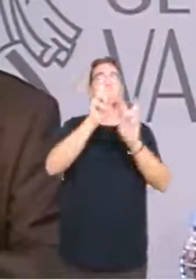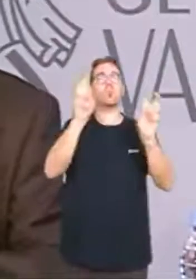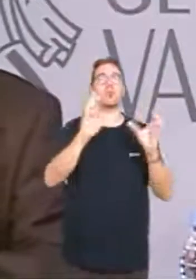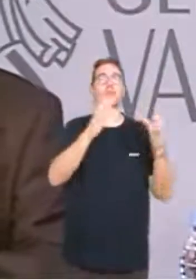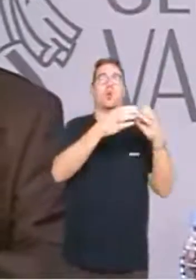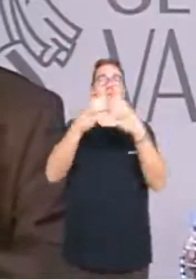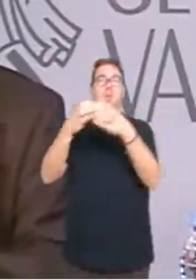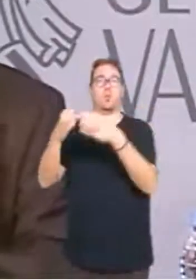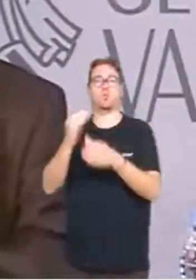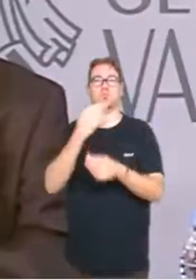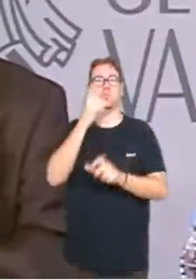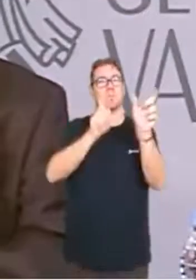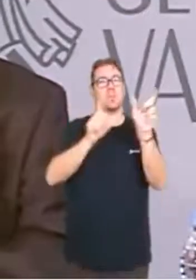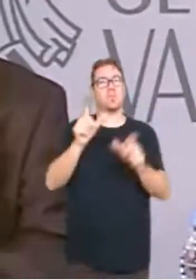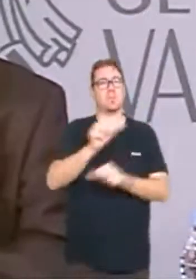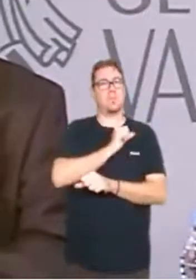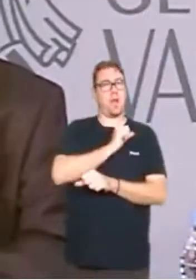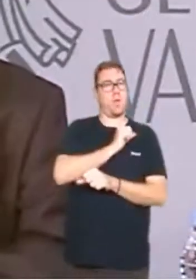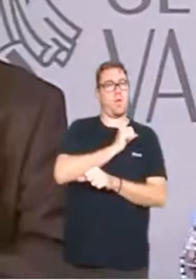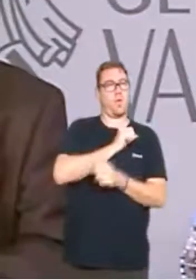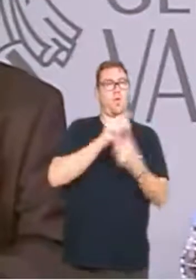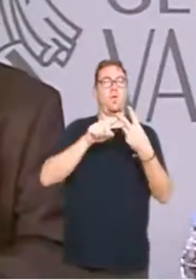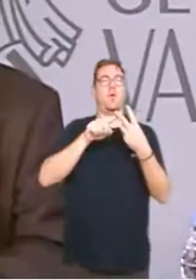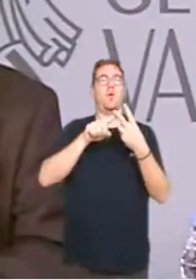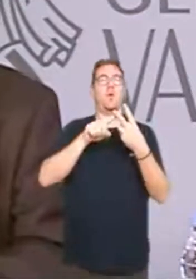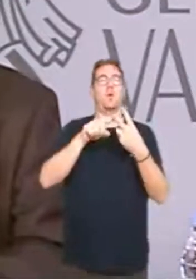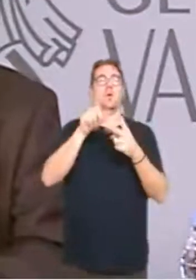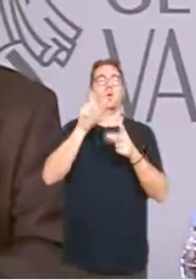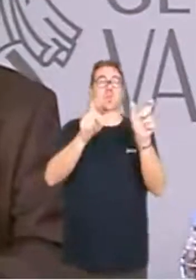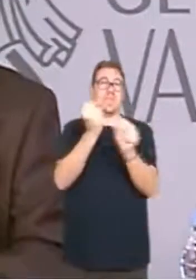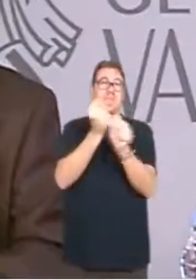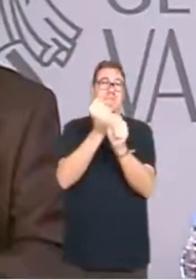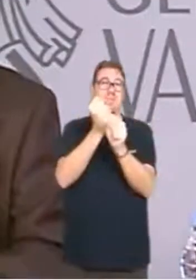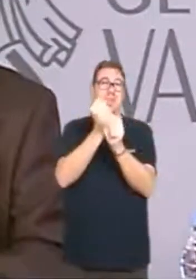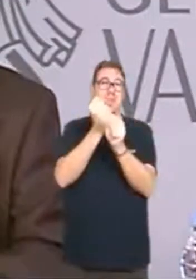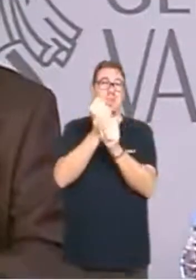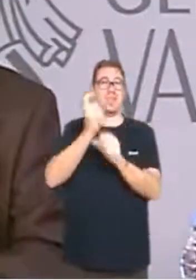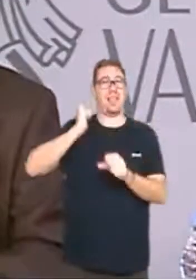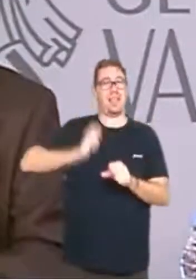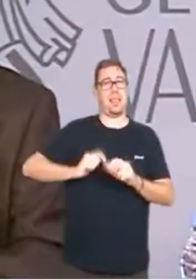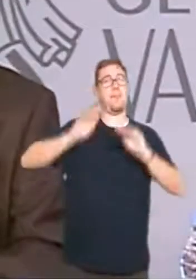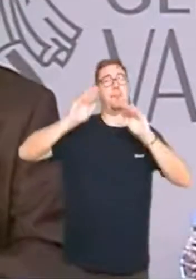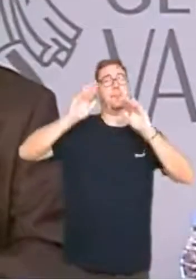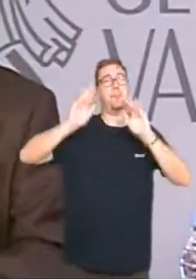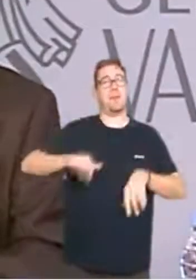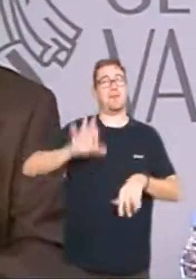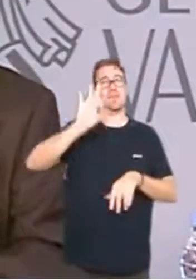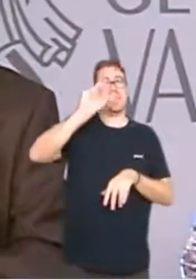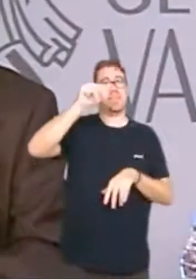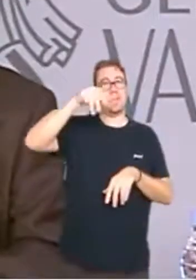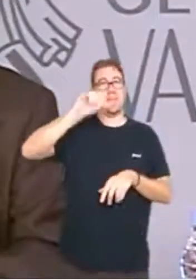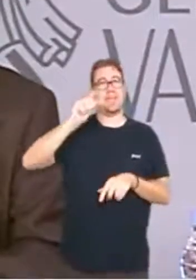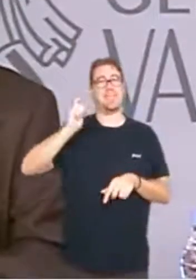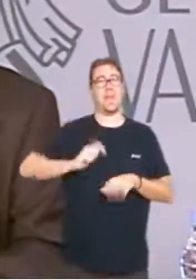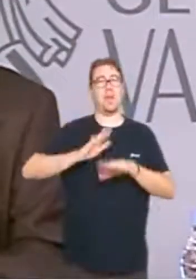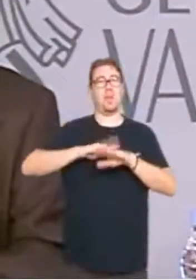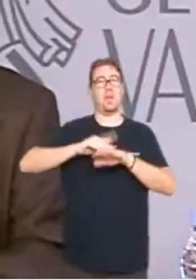com són les persones aturades i les persones treballadores amb ingressos inferiors al salari mínim interprofessional.